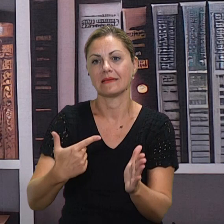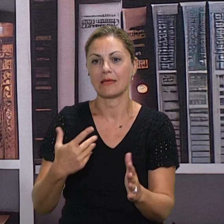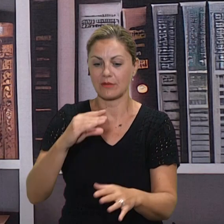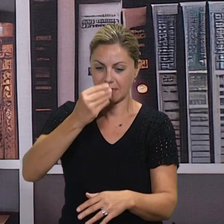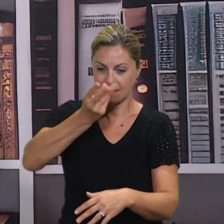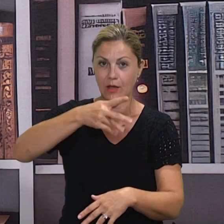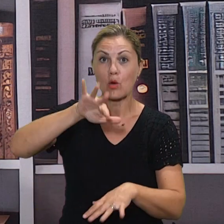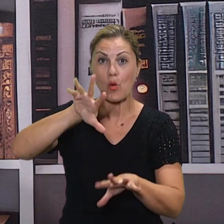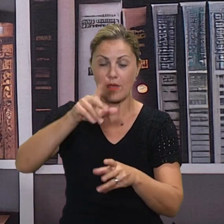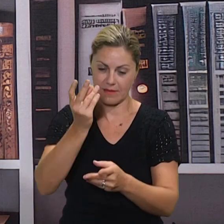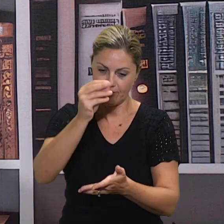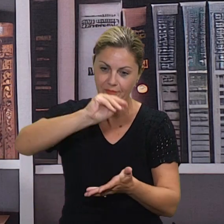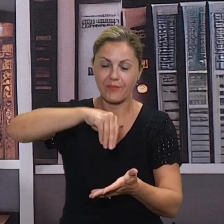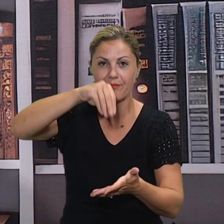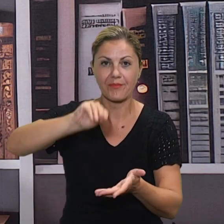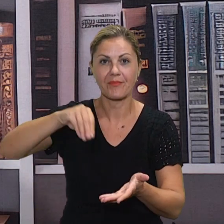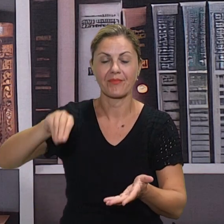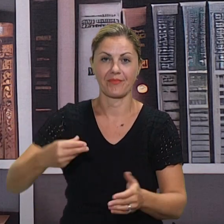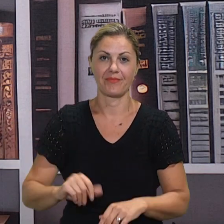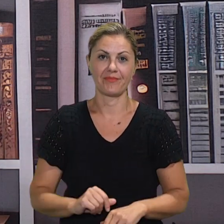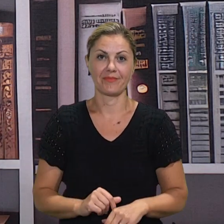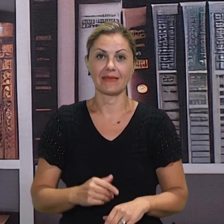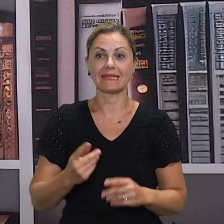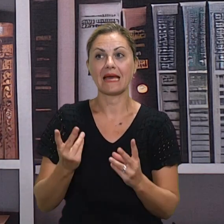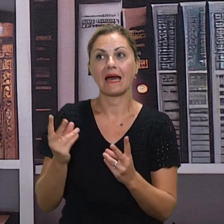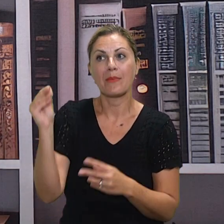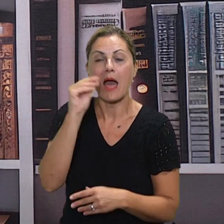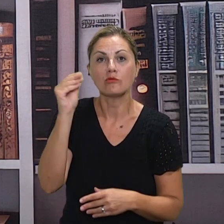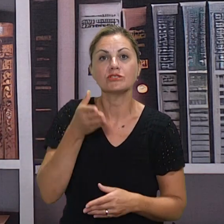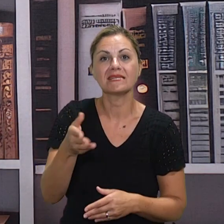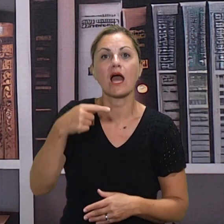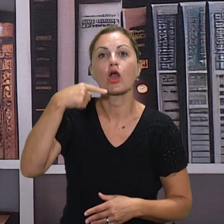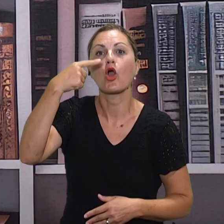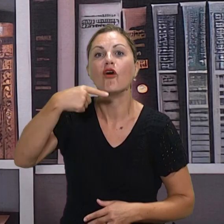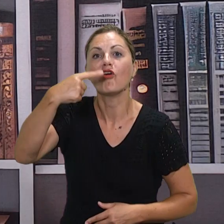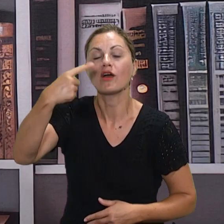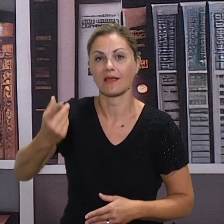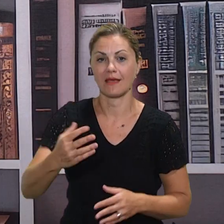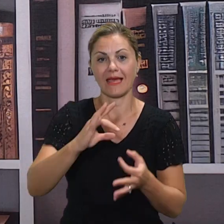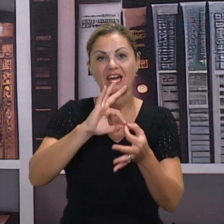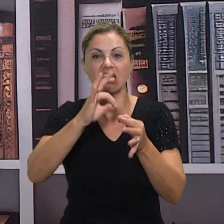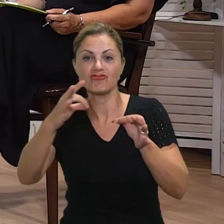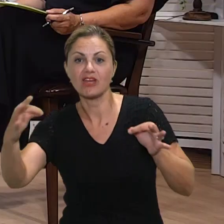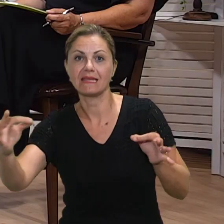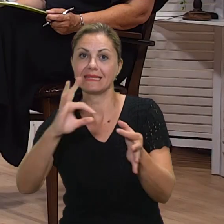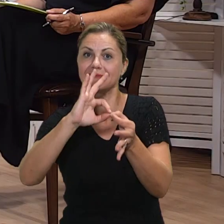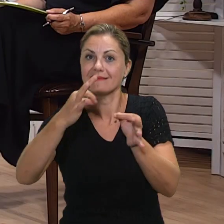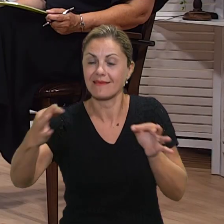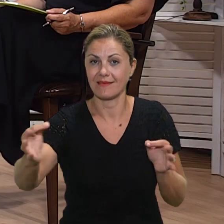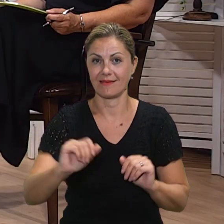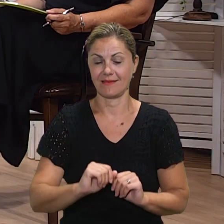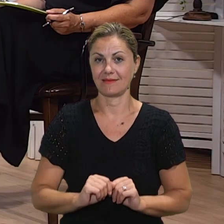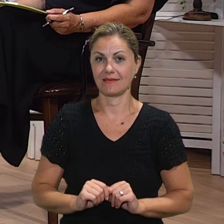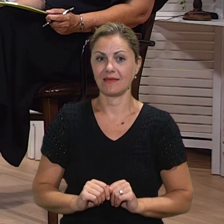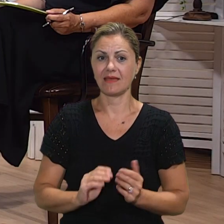motorici, malo izražavanju i zapravo da imaju razvijeniju i maštu. Kroz internet, kroz igre,